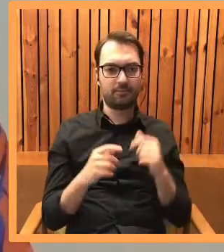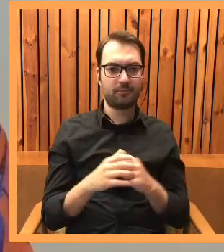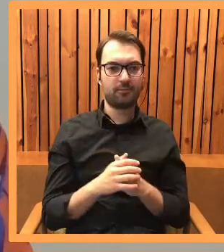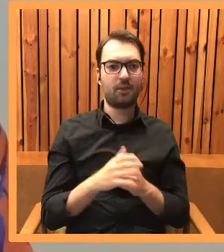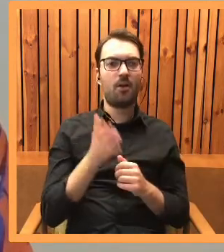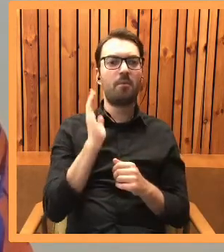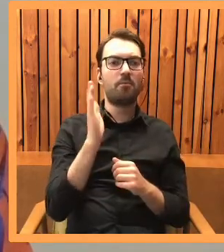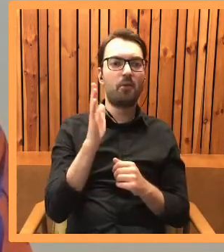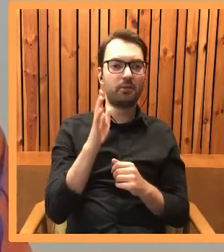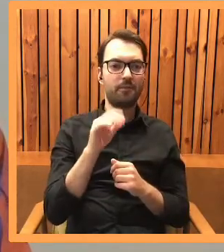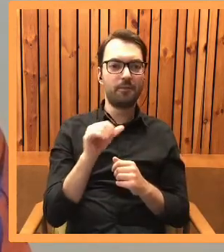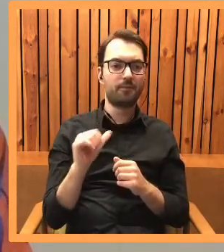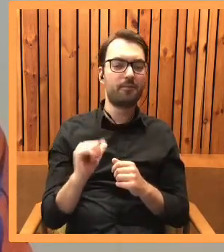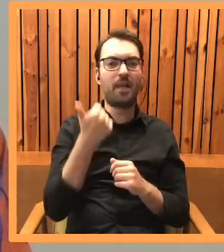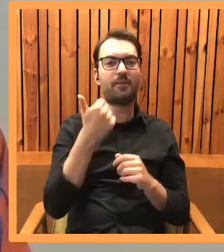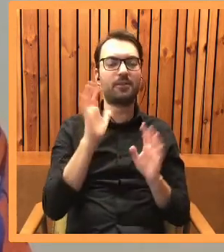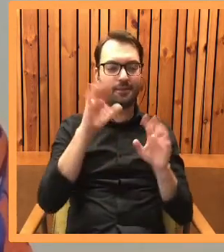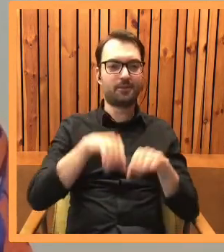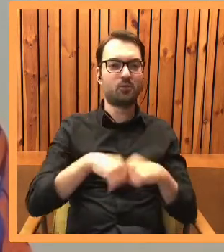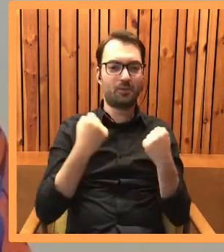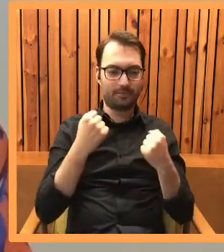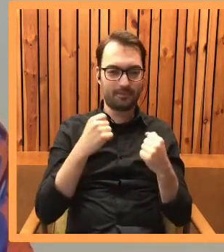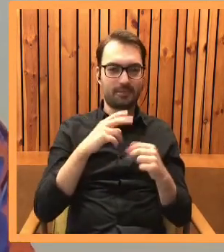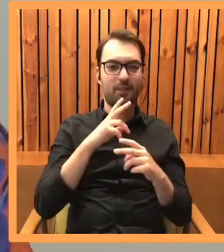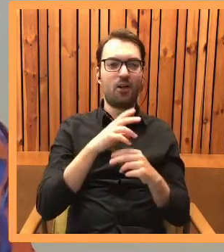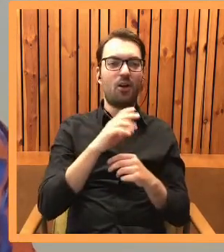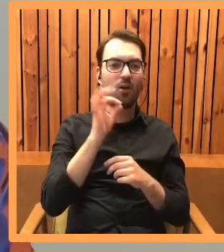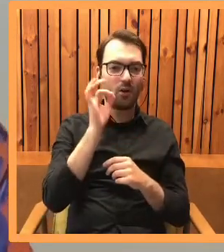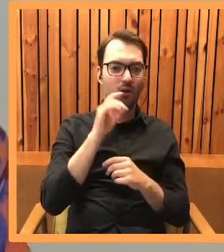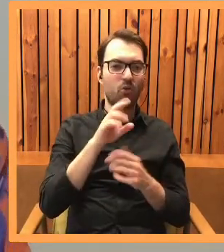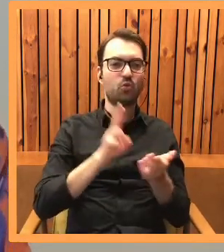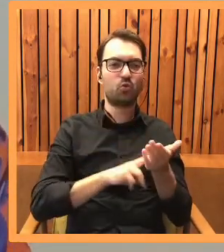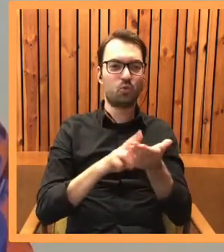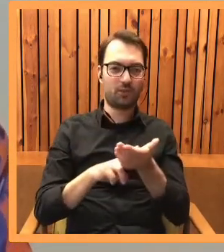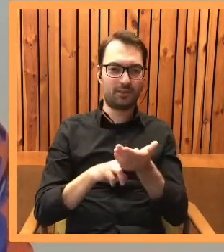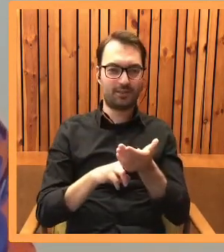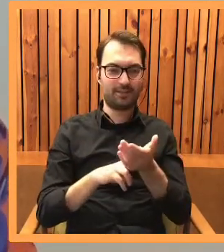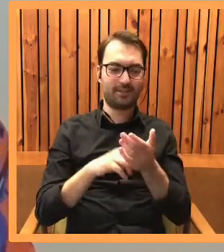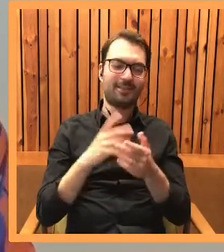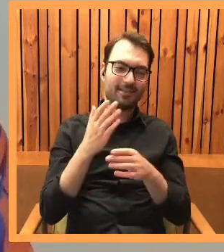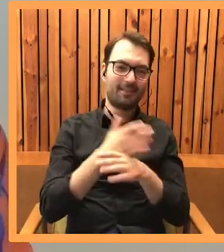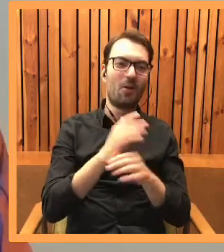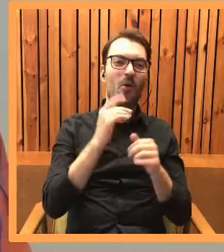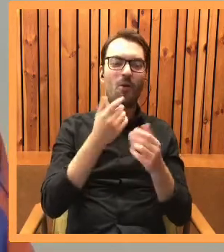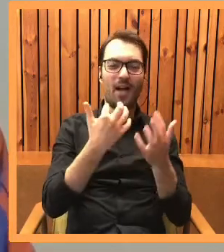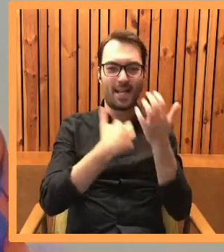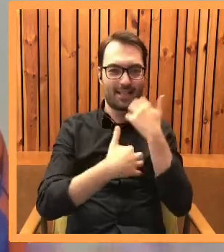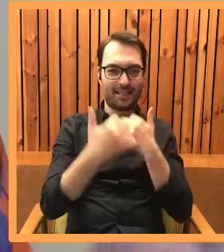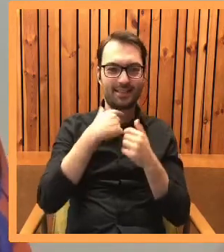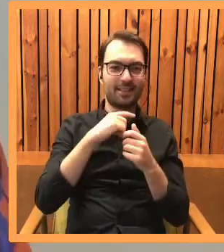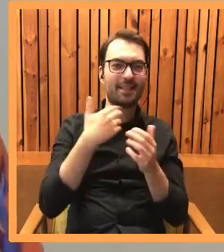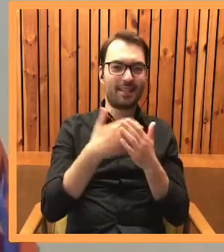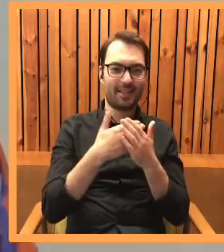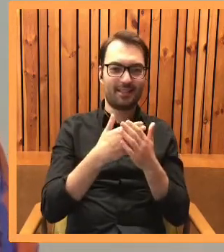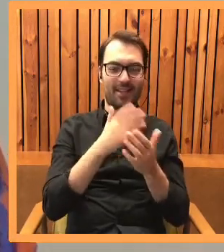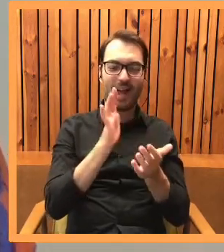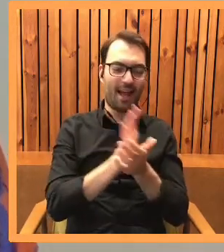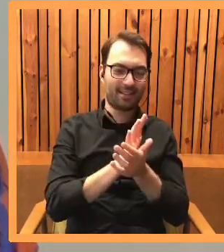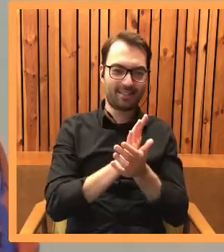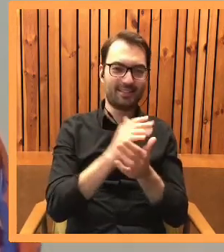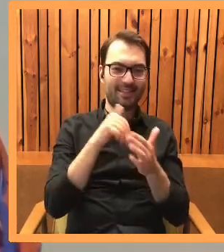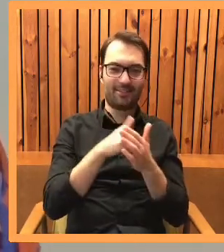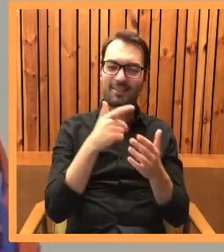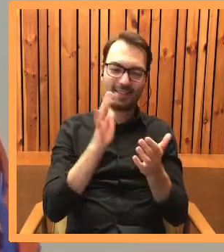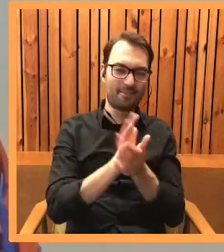później jako pierwszy przełamał lody kocur, kocur sushi, który jest, jak już wcześniej mówiłam, łakomy i to jest główny wyznacznik jego charakteru i